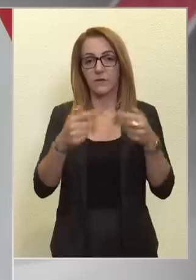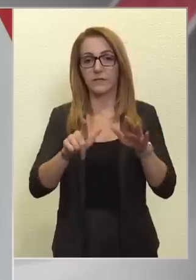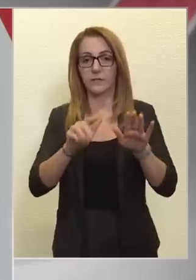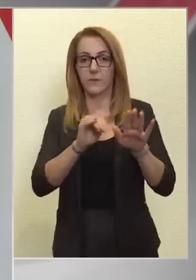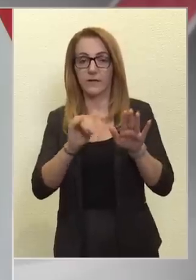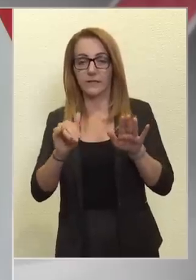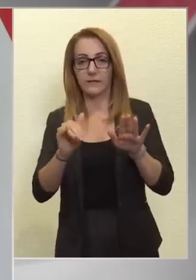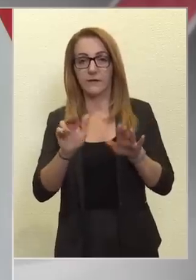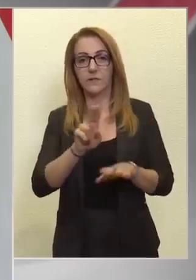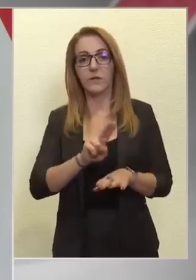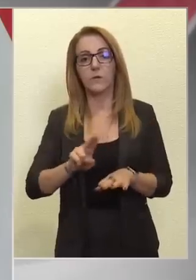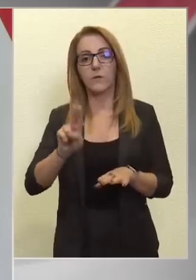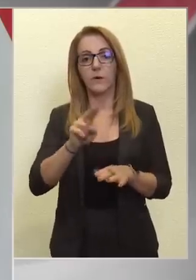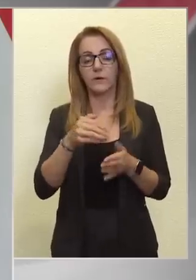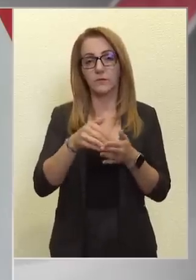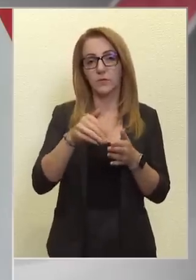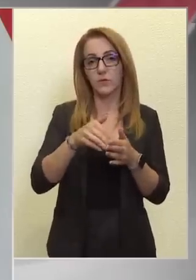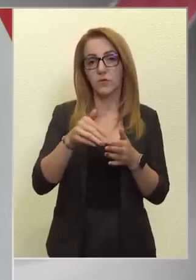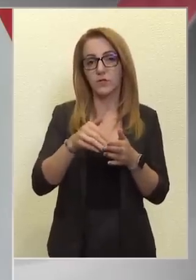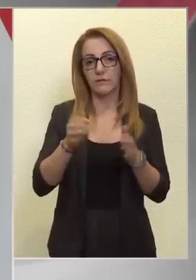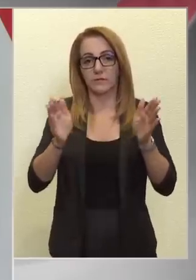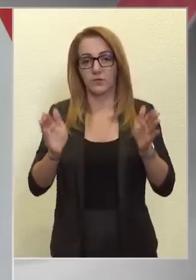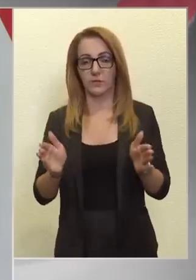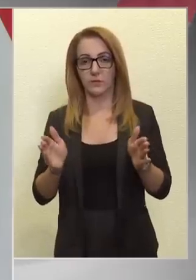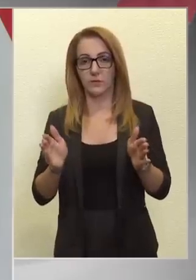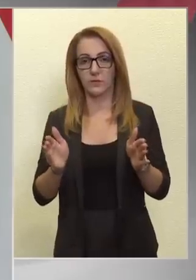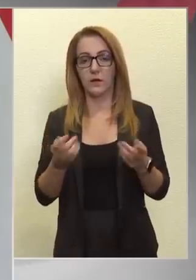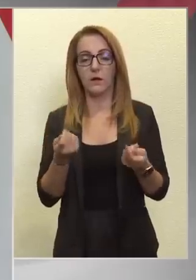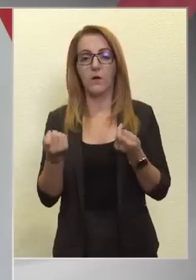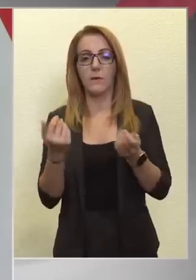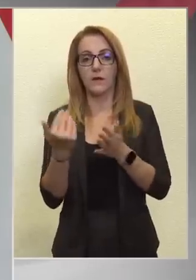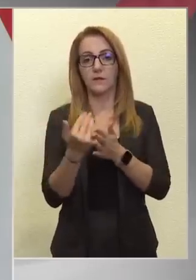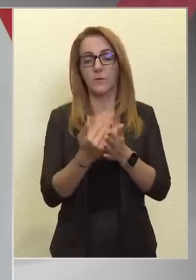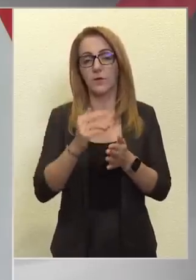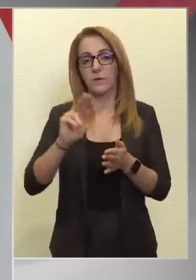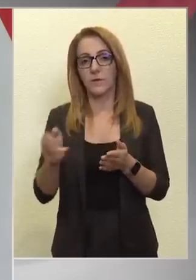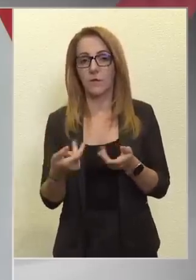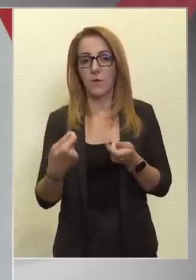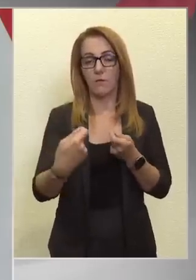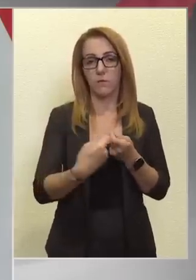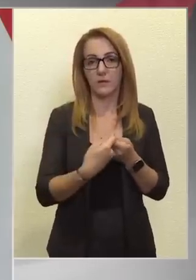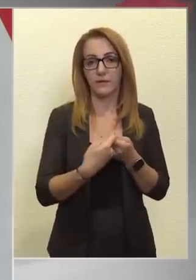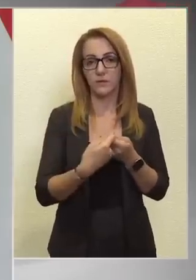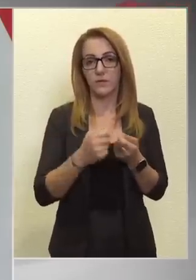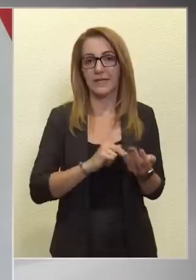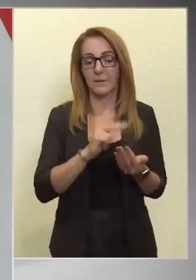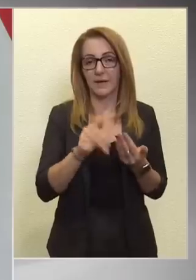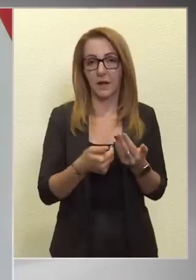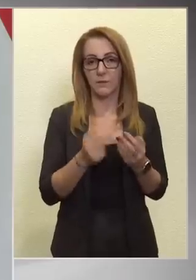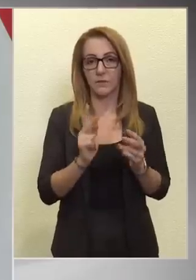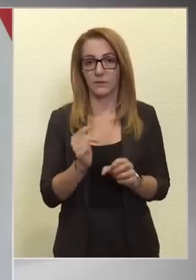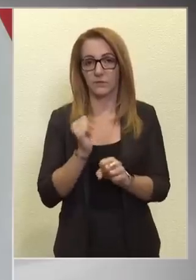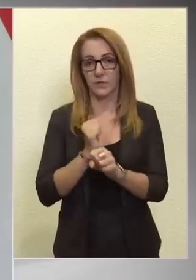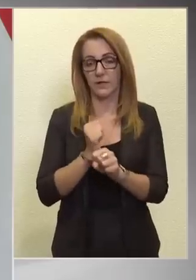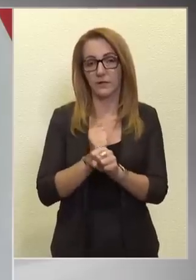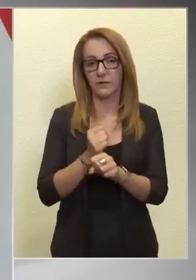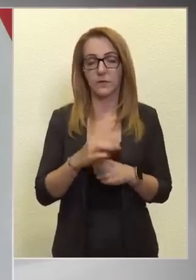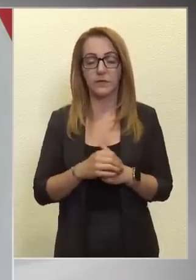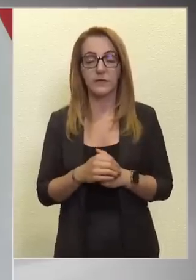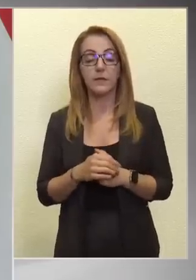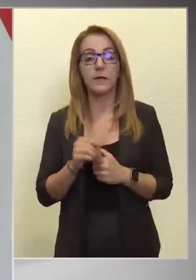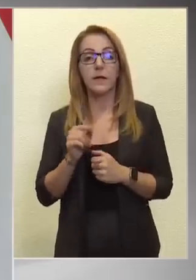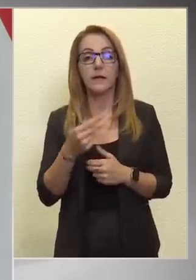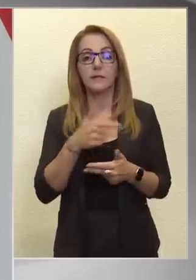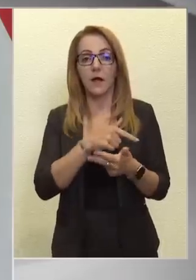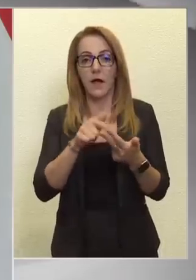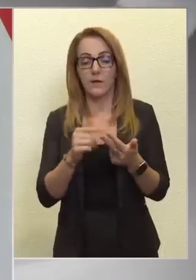Európai Uniós Költségvetési Időszak operatív programjairól egy partnerségi megállapodást kell kötni. Ez